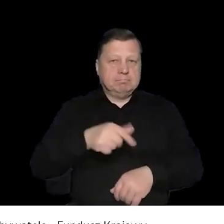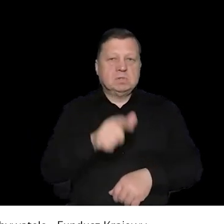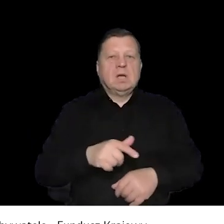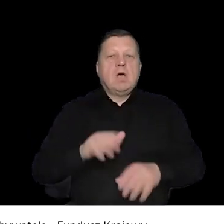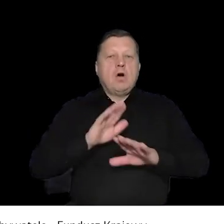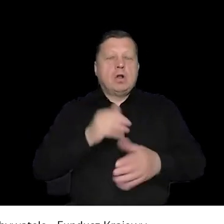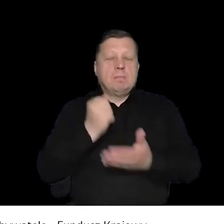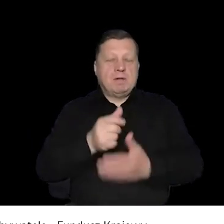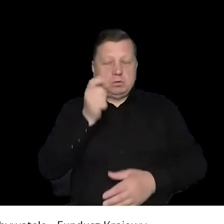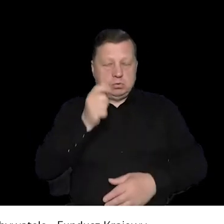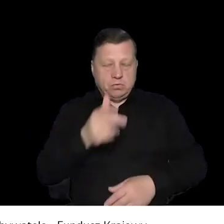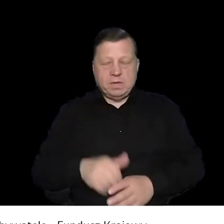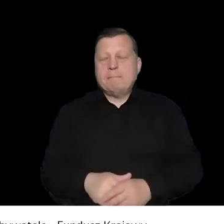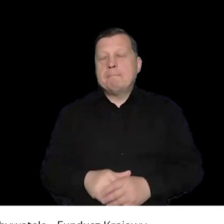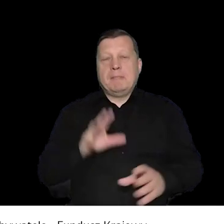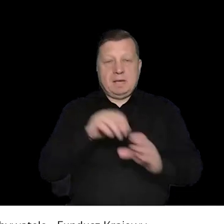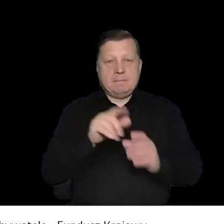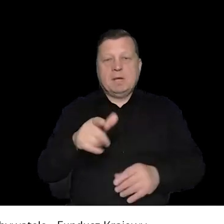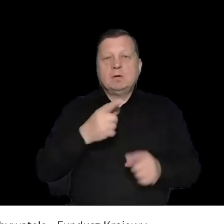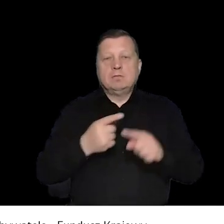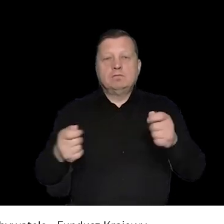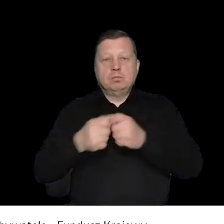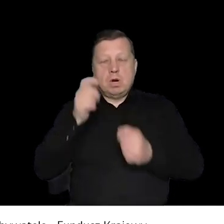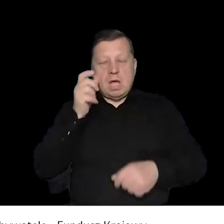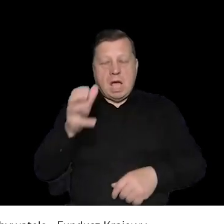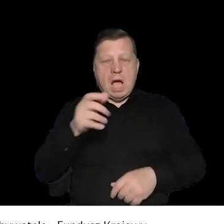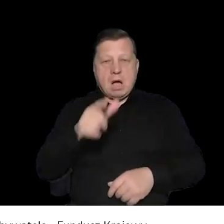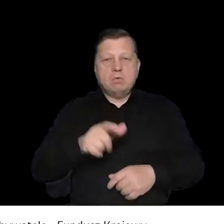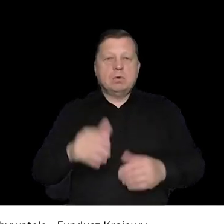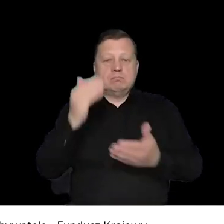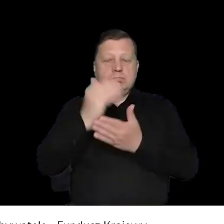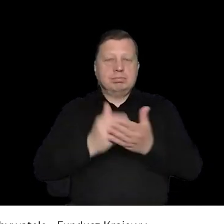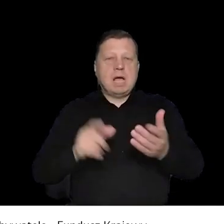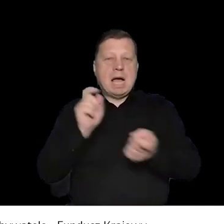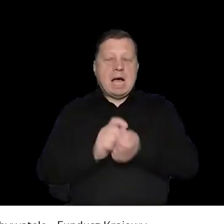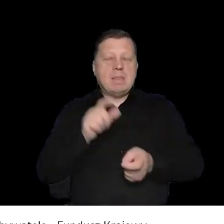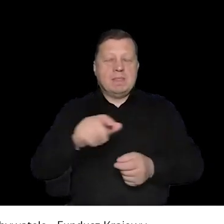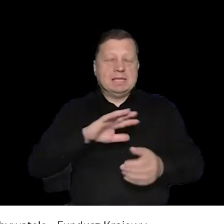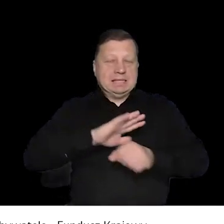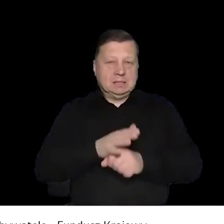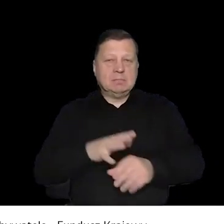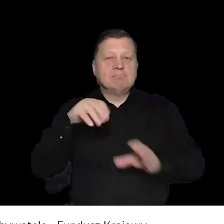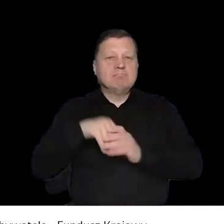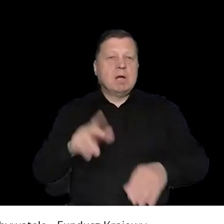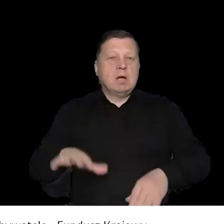2007-2018 pełnomocnik Świętokrzyskiego Komendanta Policji do spraw ochrony praw człowieka,